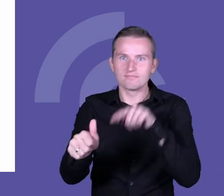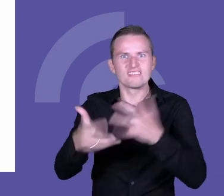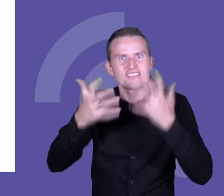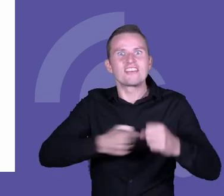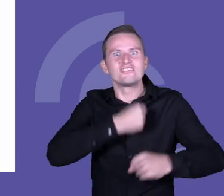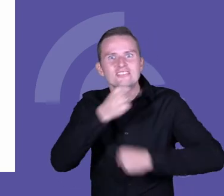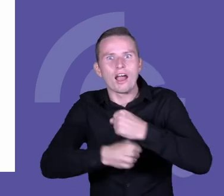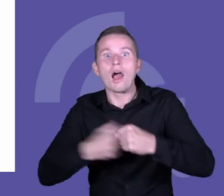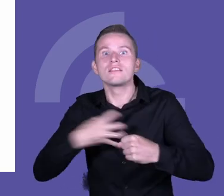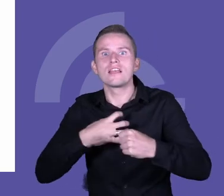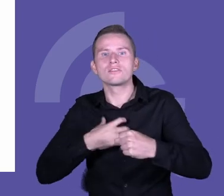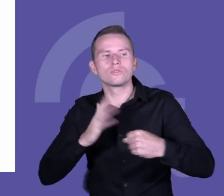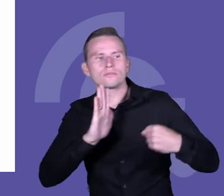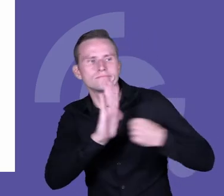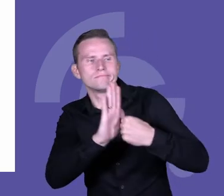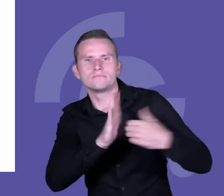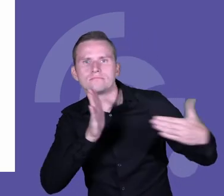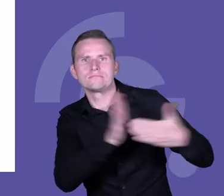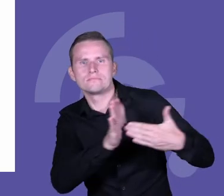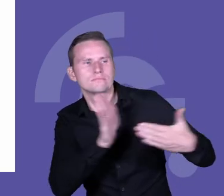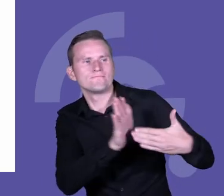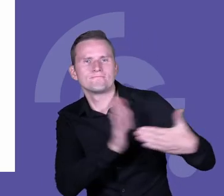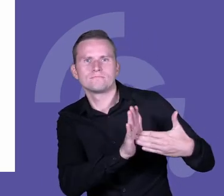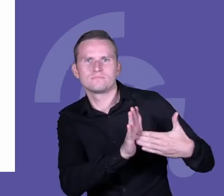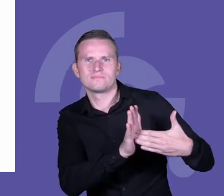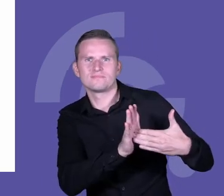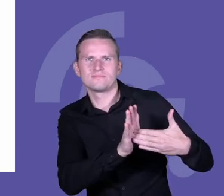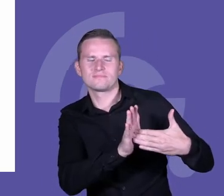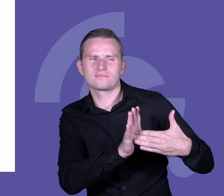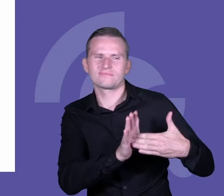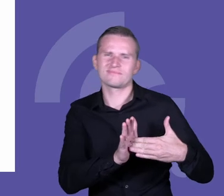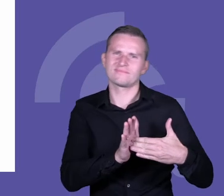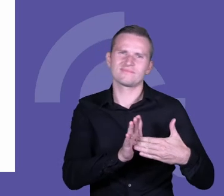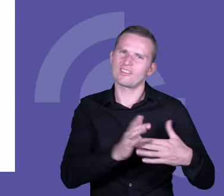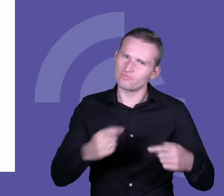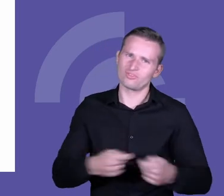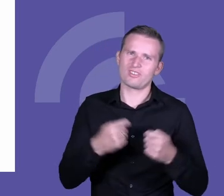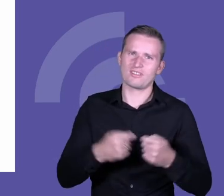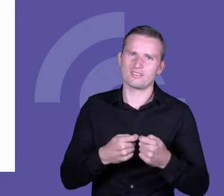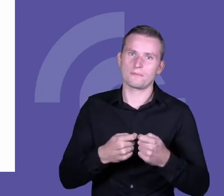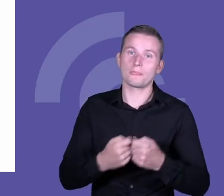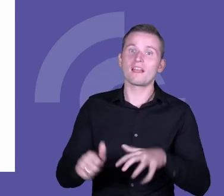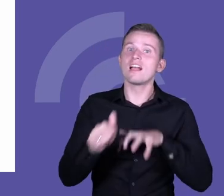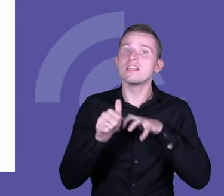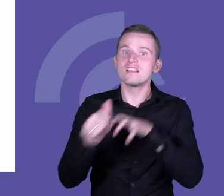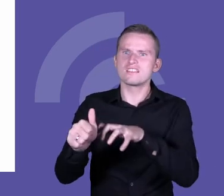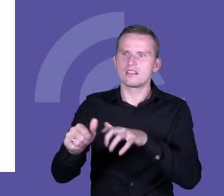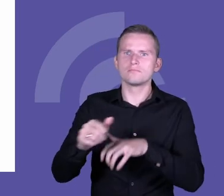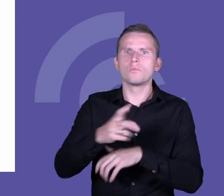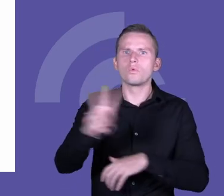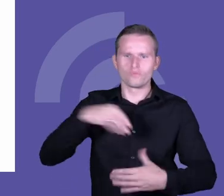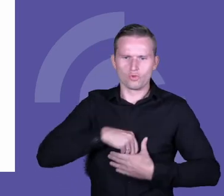do przodu. I to też przeszkadza, bo to my potrzebujemy liderów, żeby oni z kolei nieśli